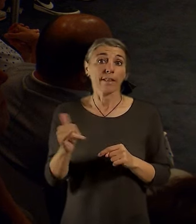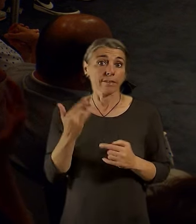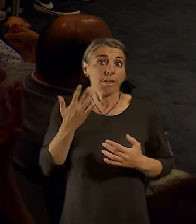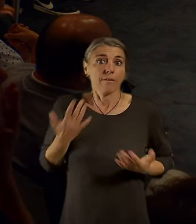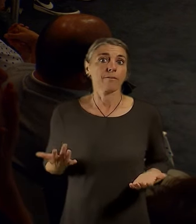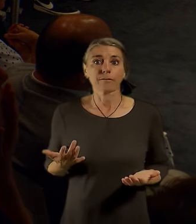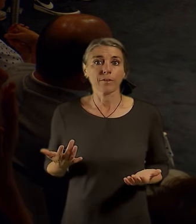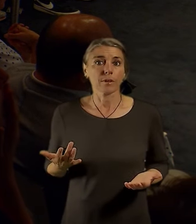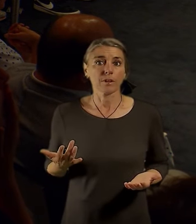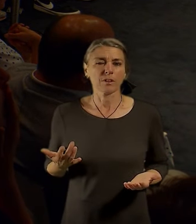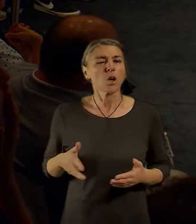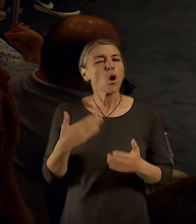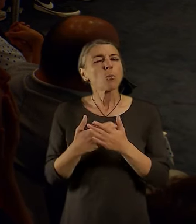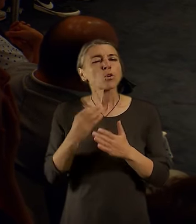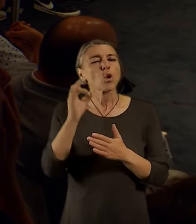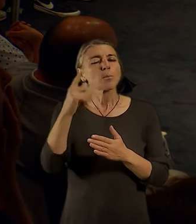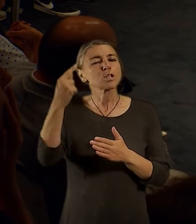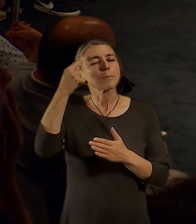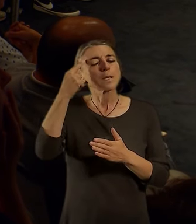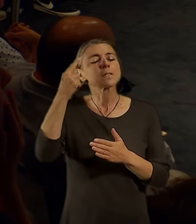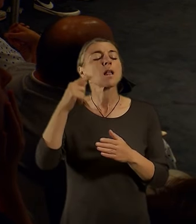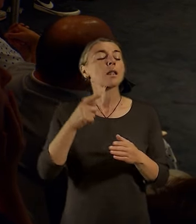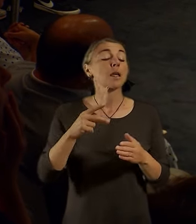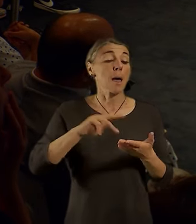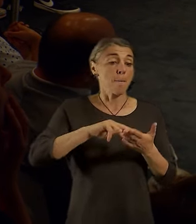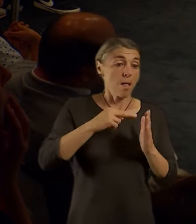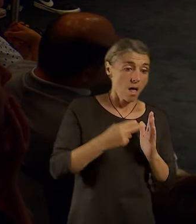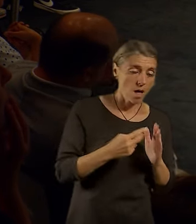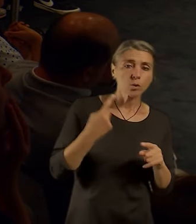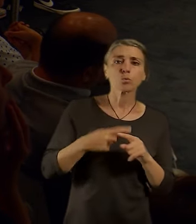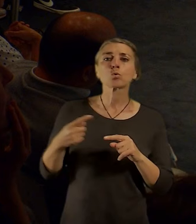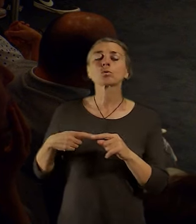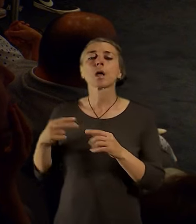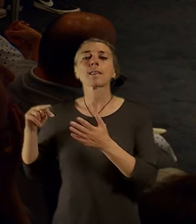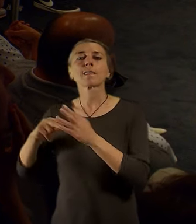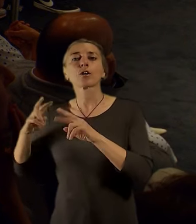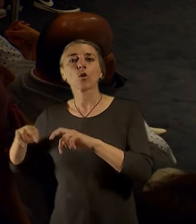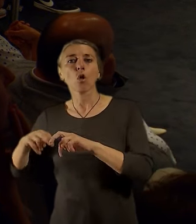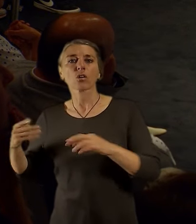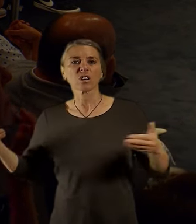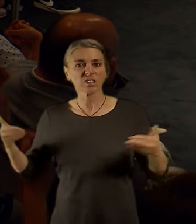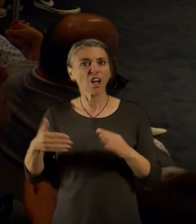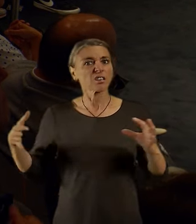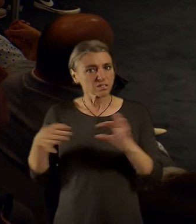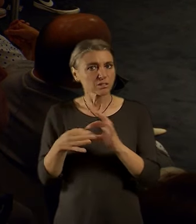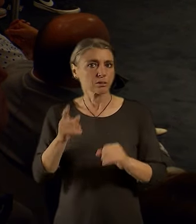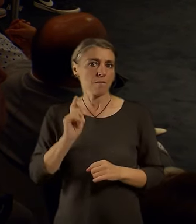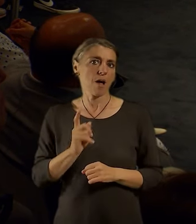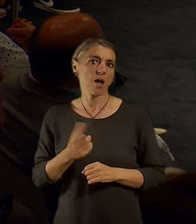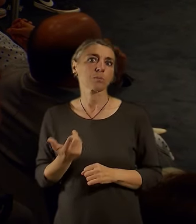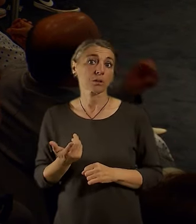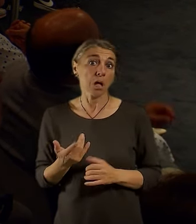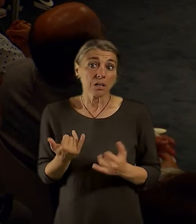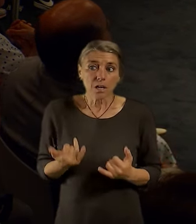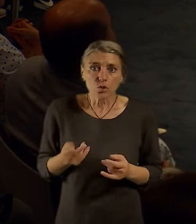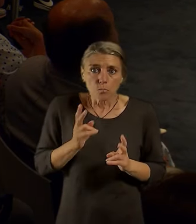základě nějakých technologických změn i v tomto kontextu. Jestli vlastně už dneska nemáme ty možnosti je uchopit tak,